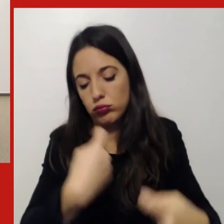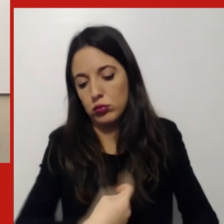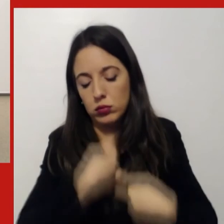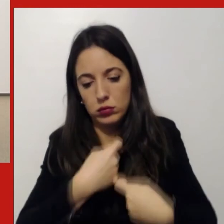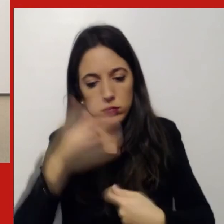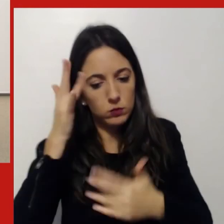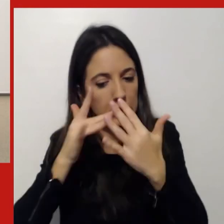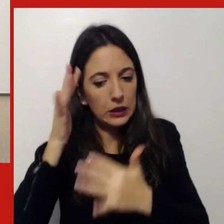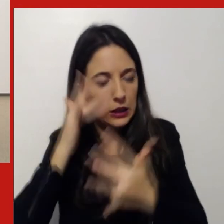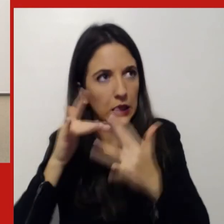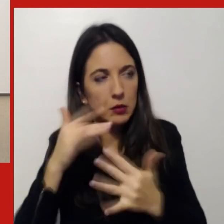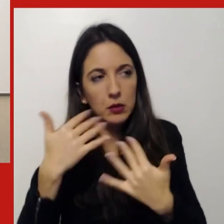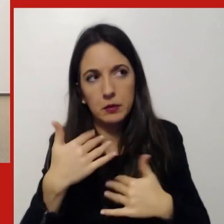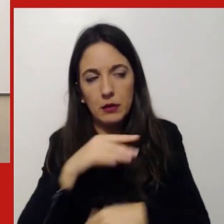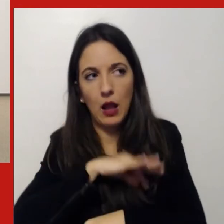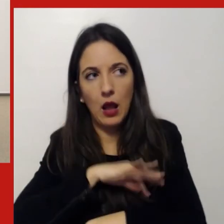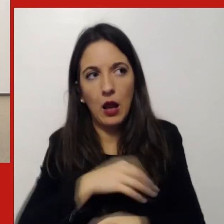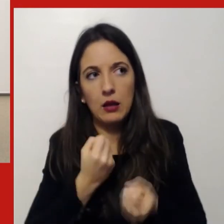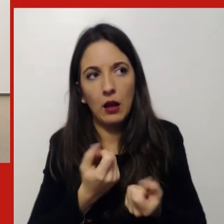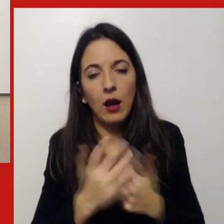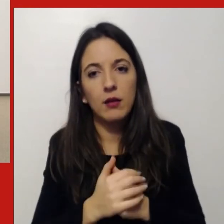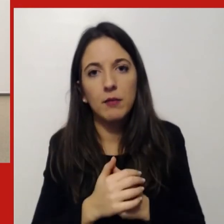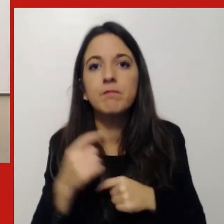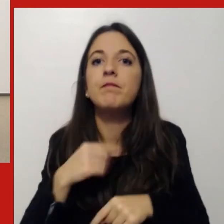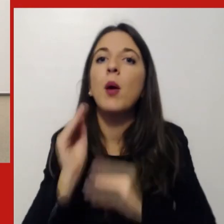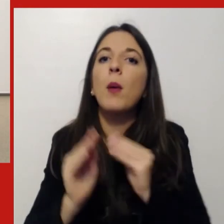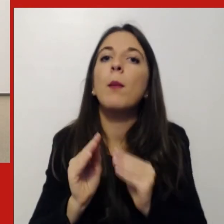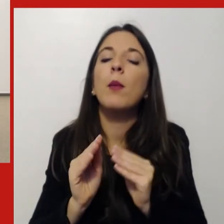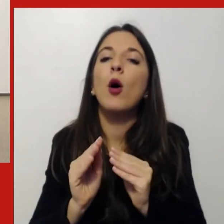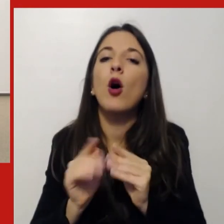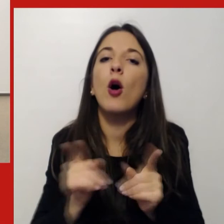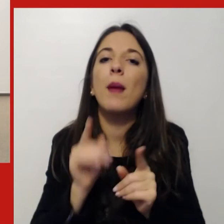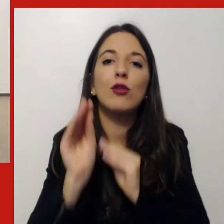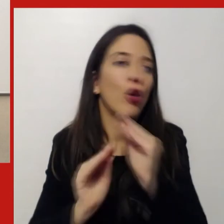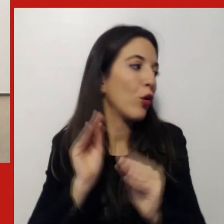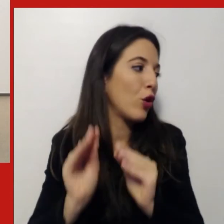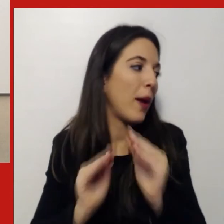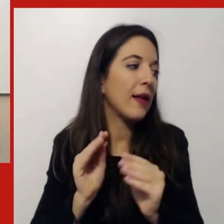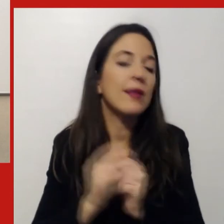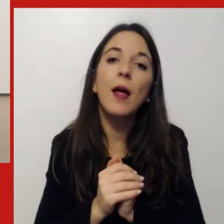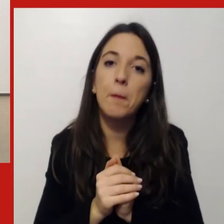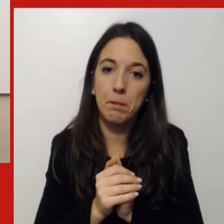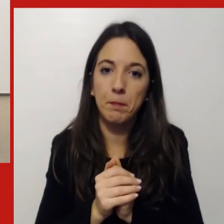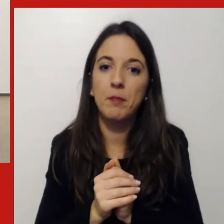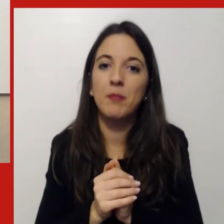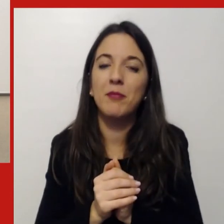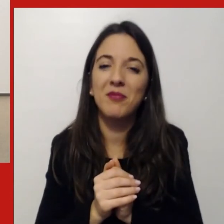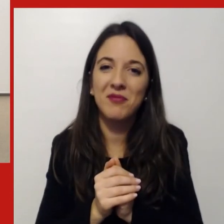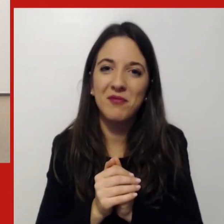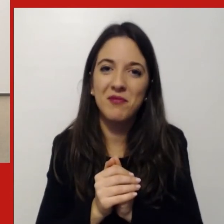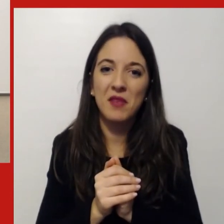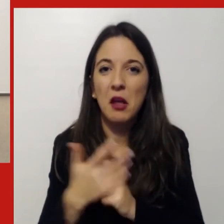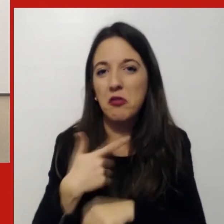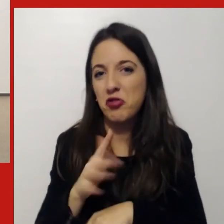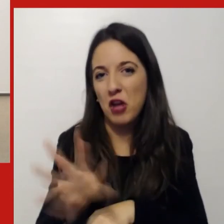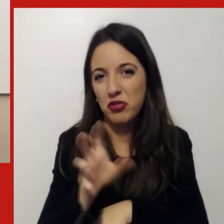interesse per quanto riguarda il momento di Q&A che ci occuperà diciamo per il resto di questa mattinata quindi abbiamo circa un quarto